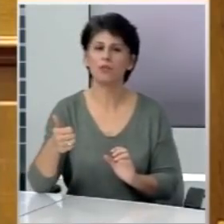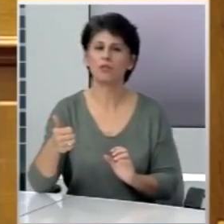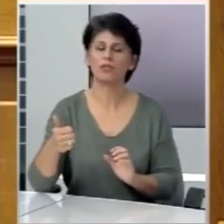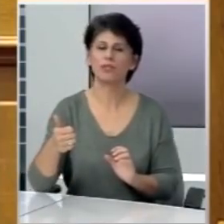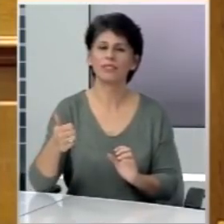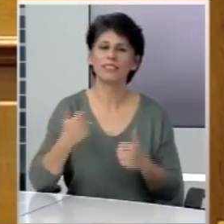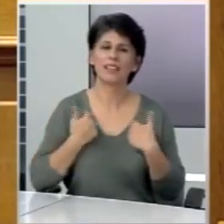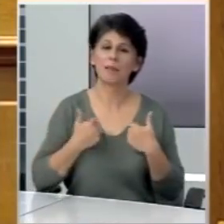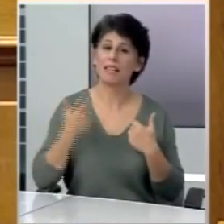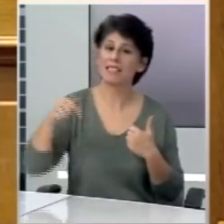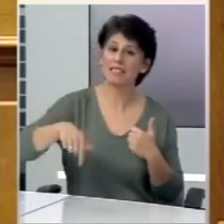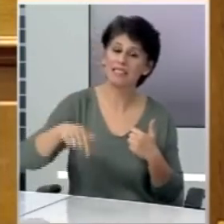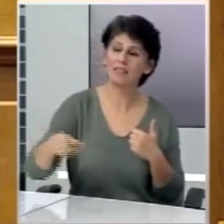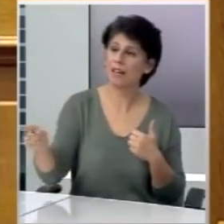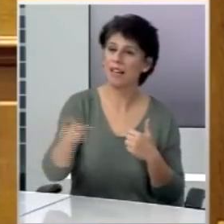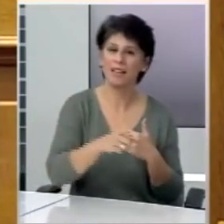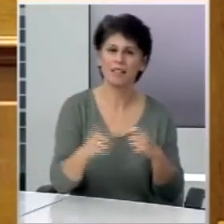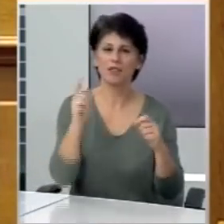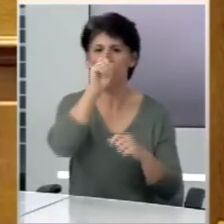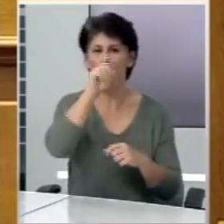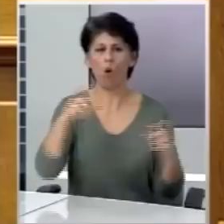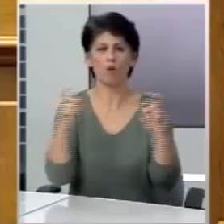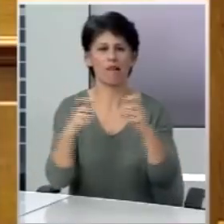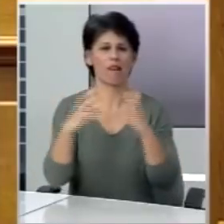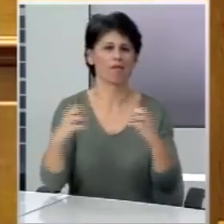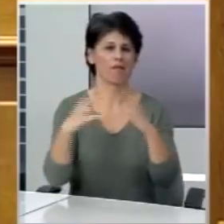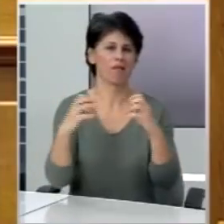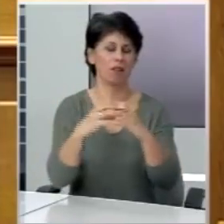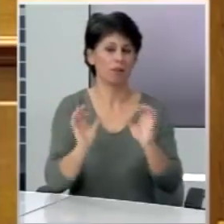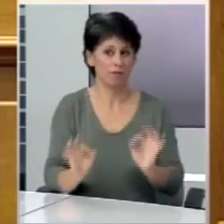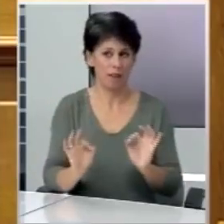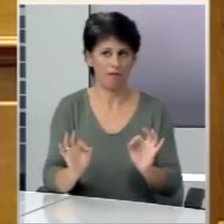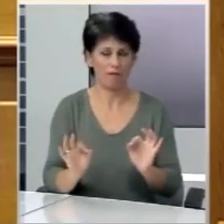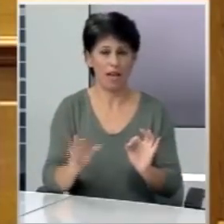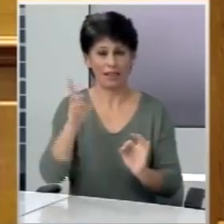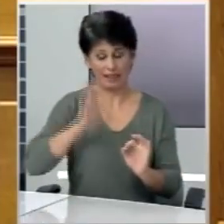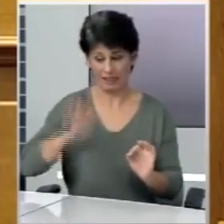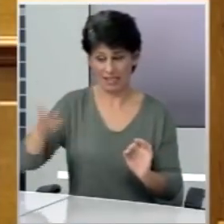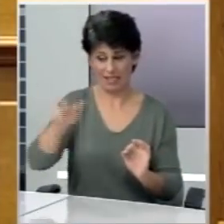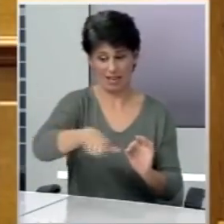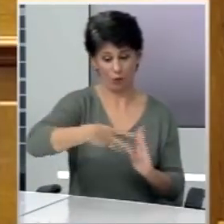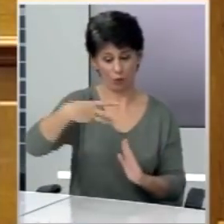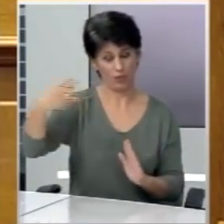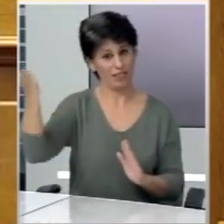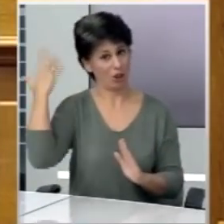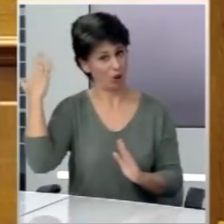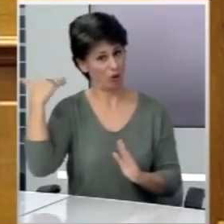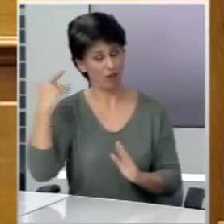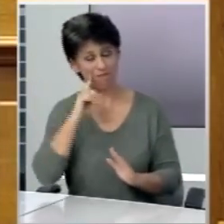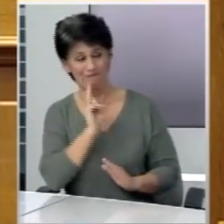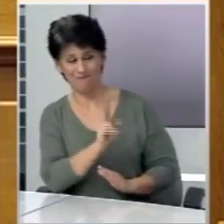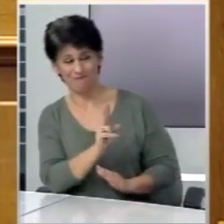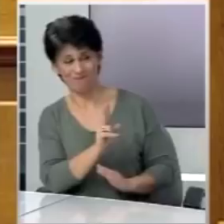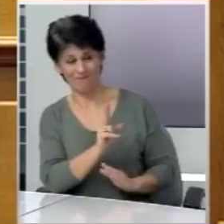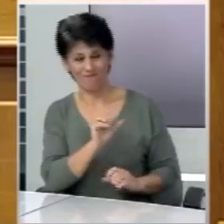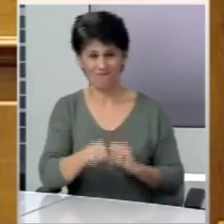παίζετε σήμερα εσείς της κοκορομαχίας σας. Βέβαια, τα στελέχη του ΣΥΡΙΖΑ τότε, από ό,τι φαίνεται,